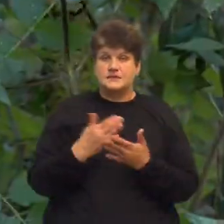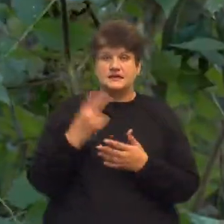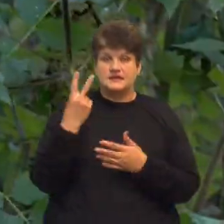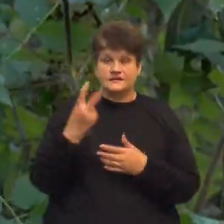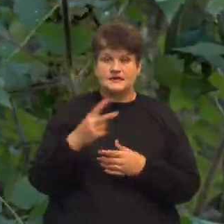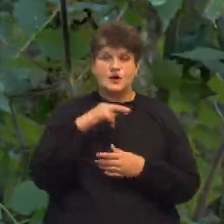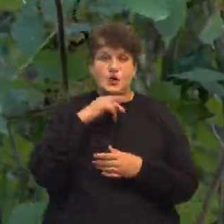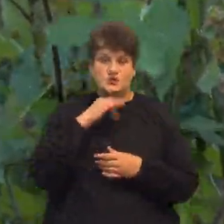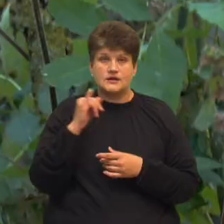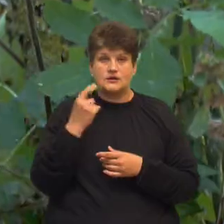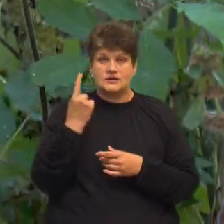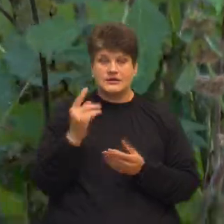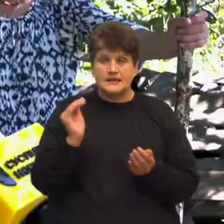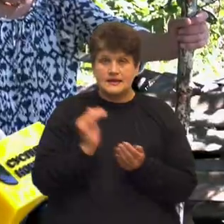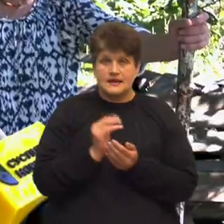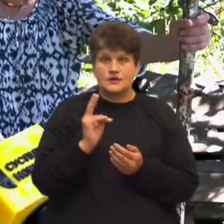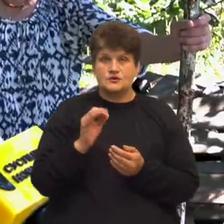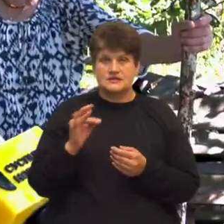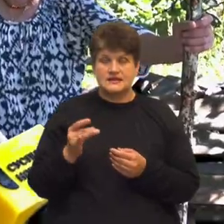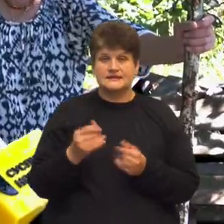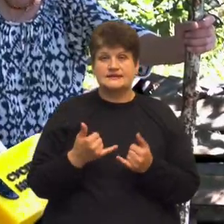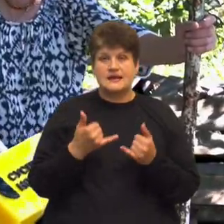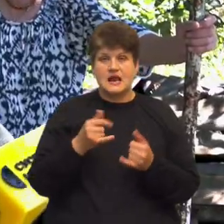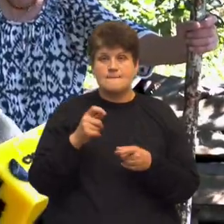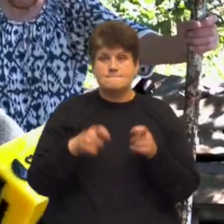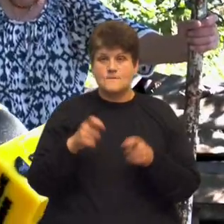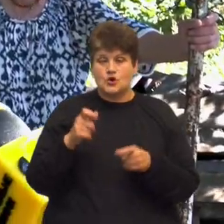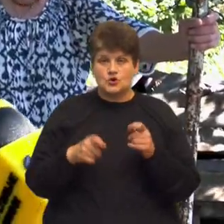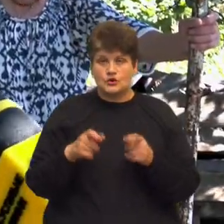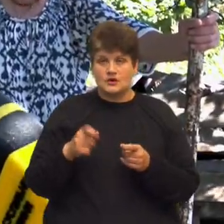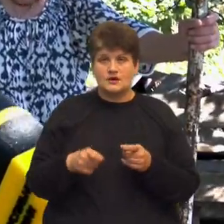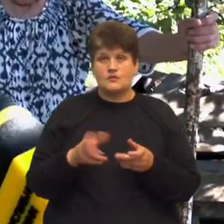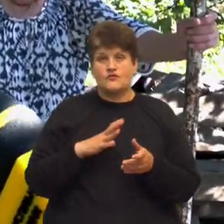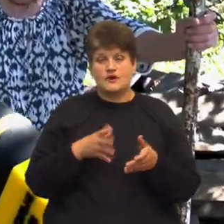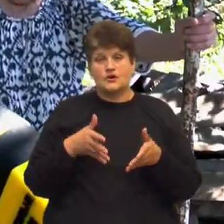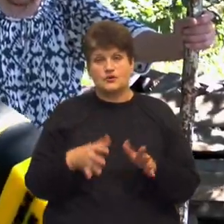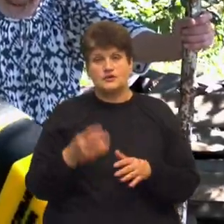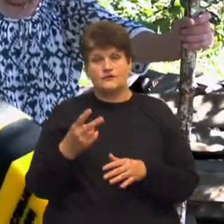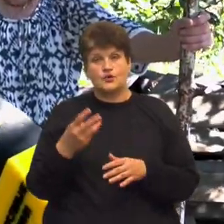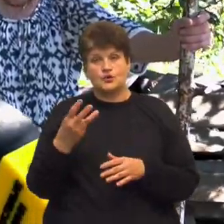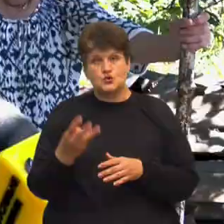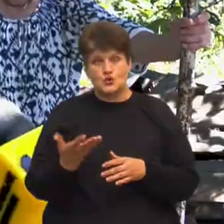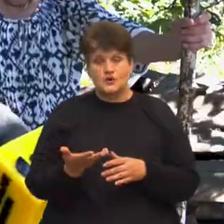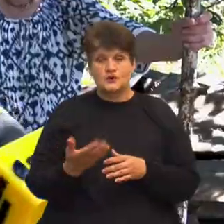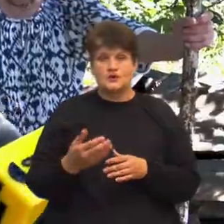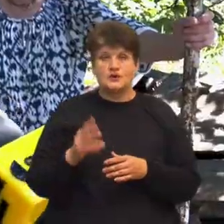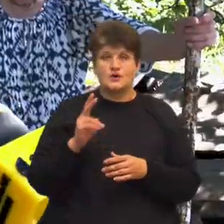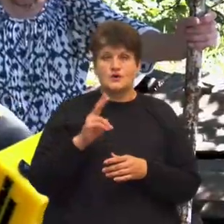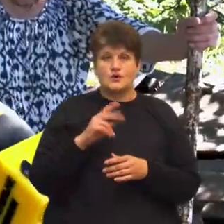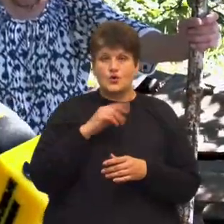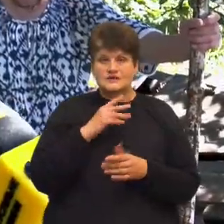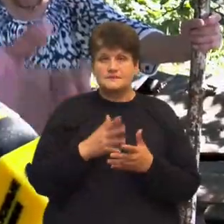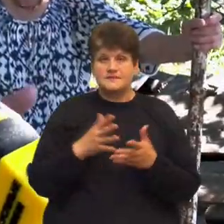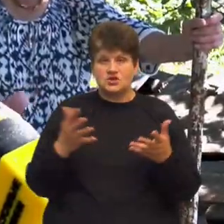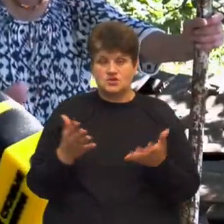козиня. Радимо молока, а є маленькі родіці, по троє родять, по двоє родять. Ми козиньки більше тримаємо,